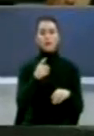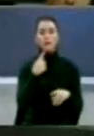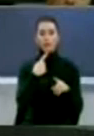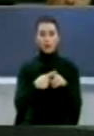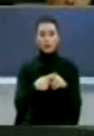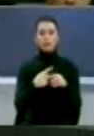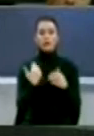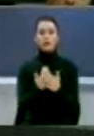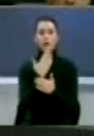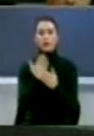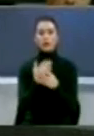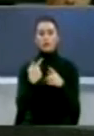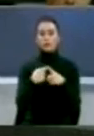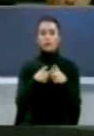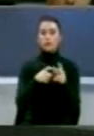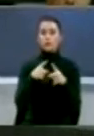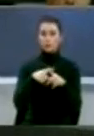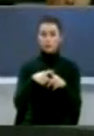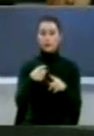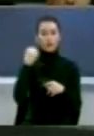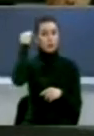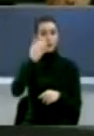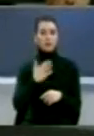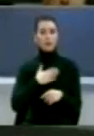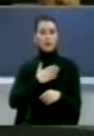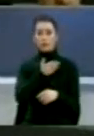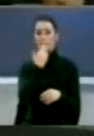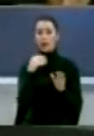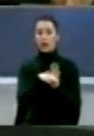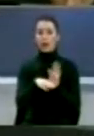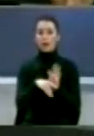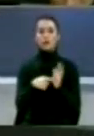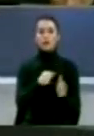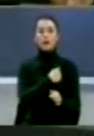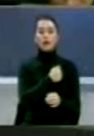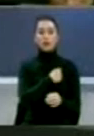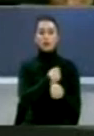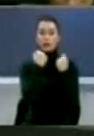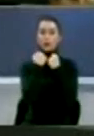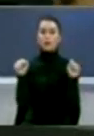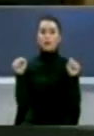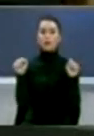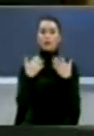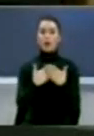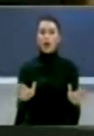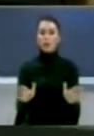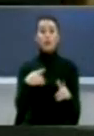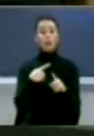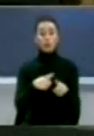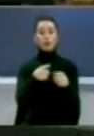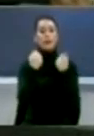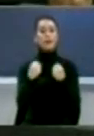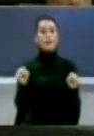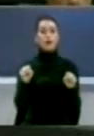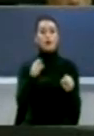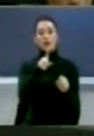në fuqie kushtetutës e Kosovës Kosova ende nuk e ka ligjën me të cilat njecojt demokracia drejt për drejt, demokracia e cila